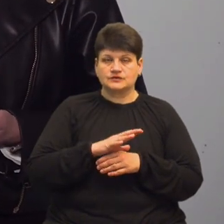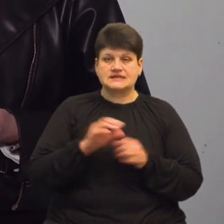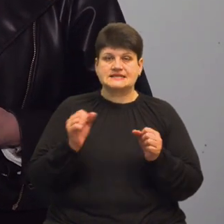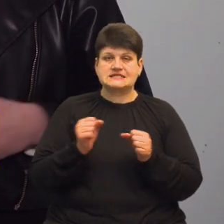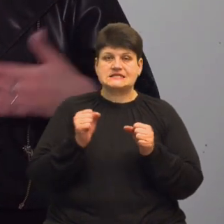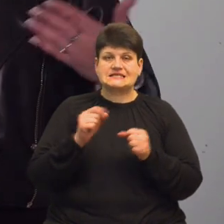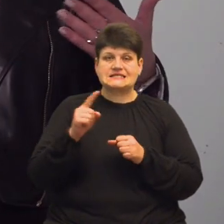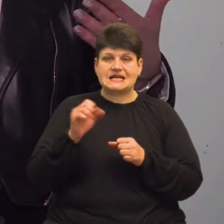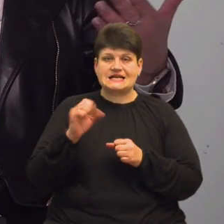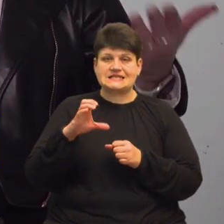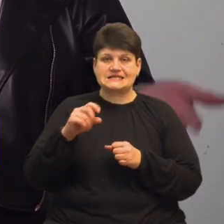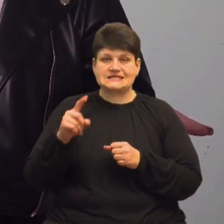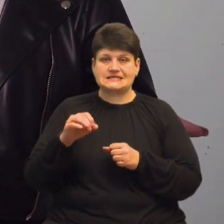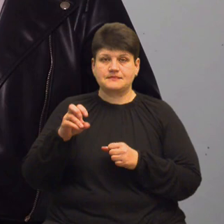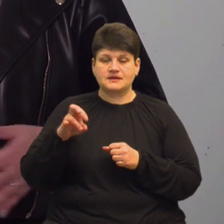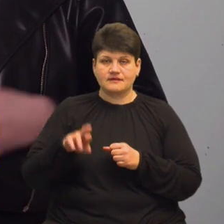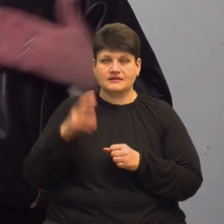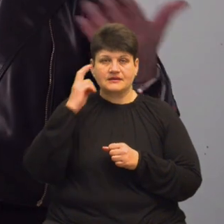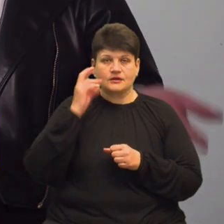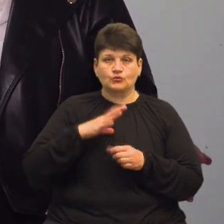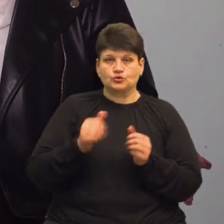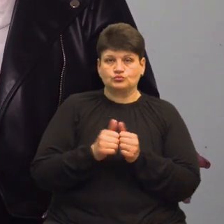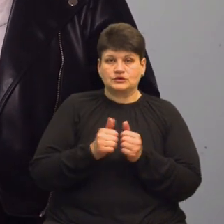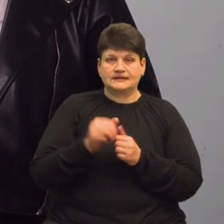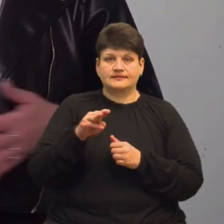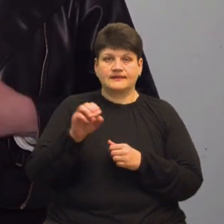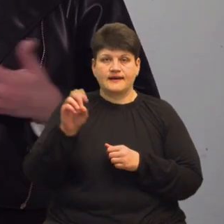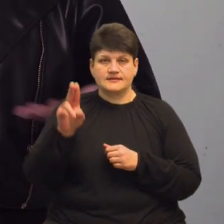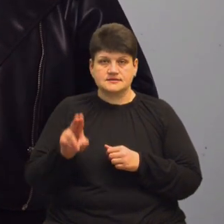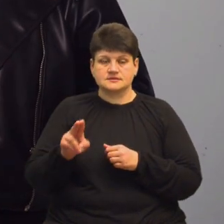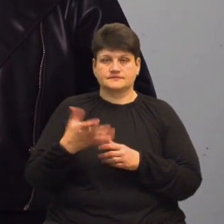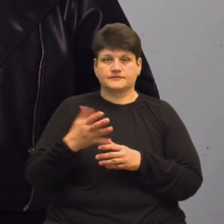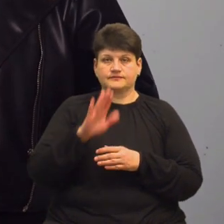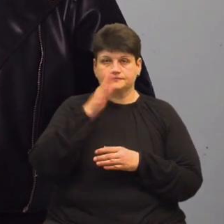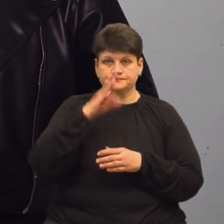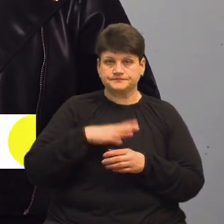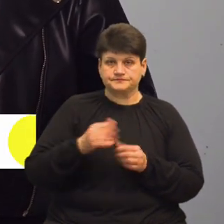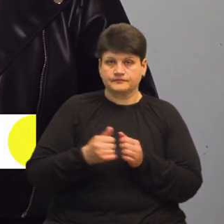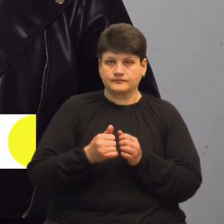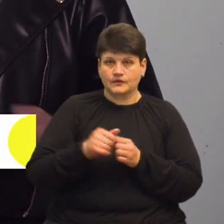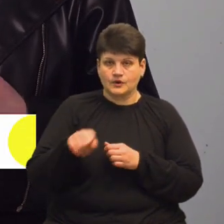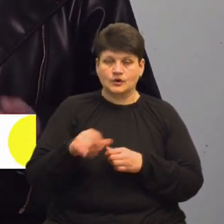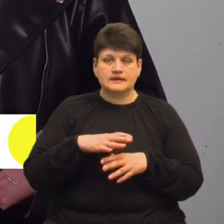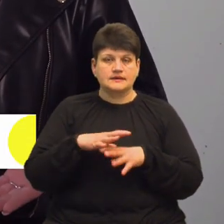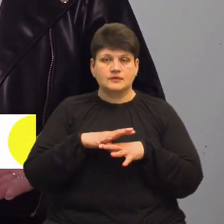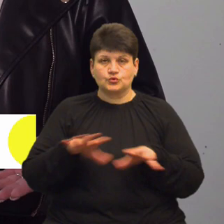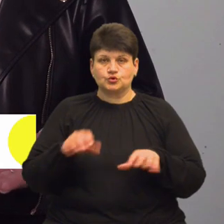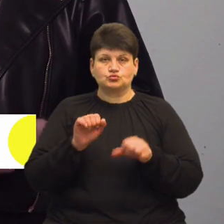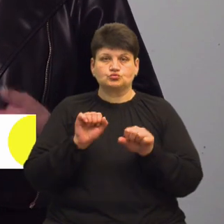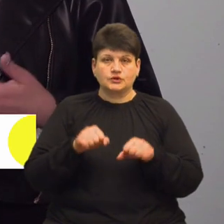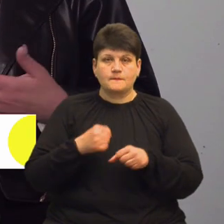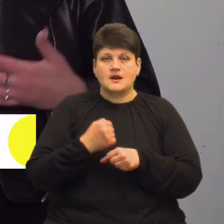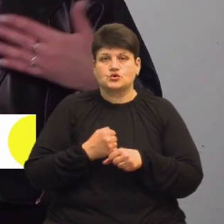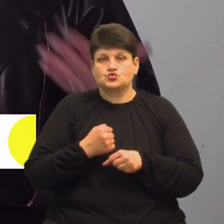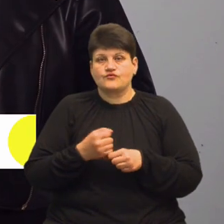Києвом. Поруч була ТЕЦ, поруч були окупанти. І зовсім у нас не було можливості ні працювати,